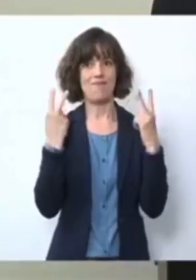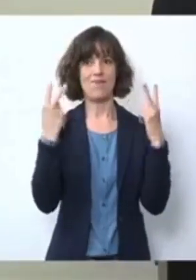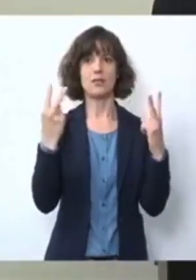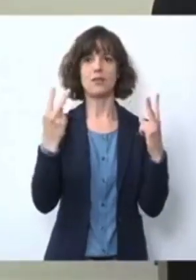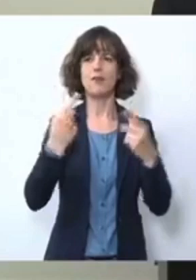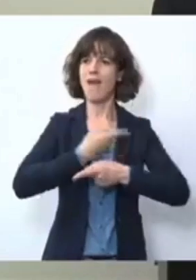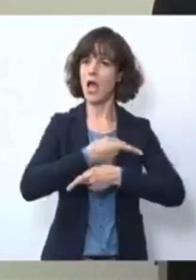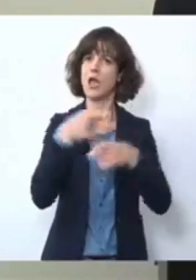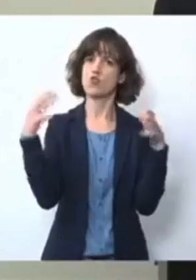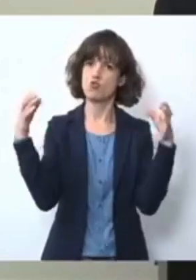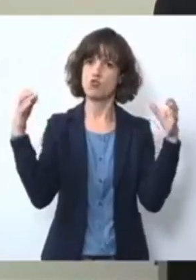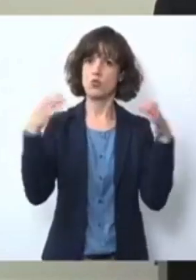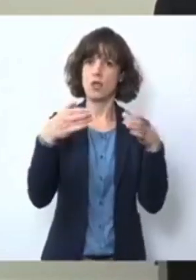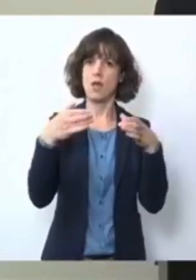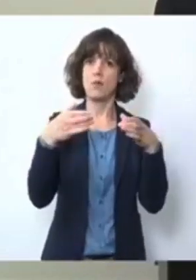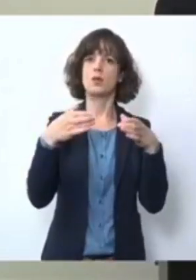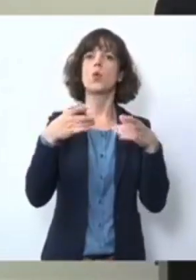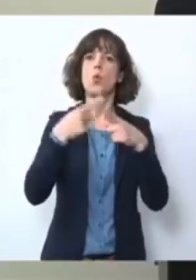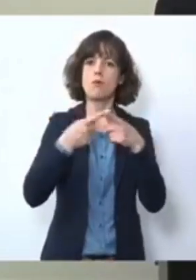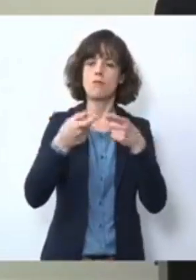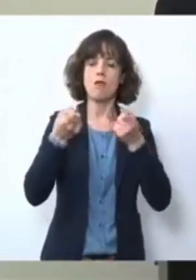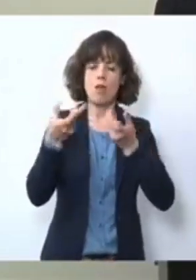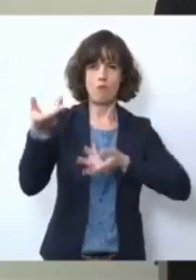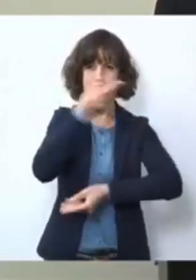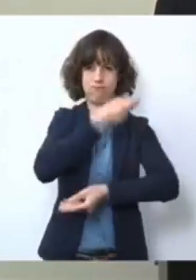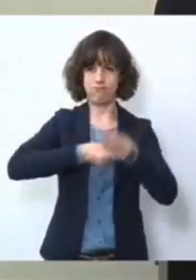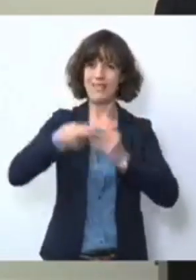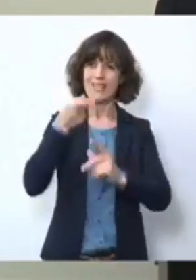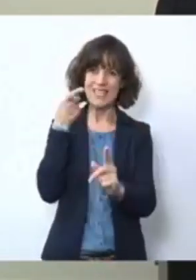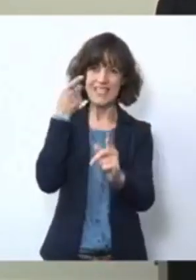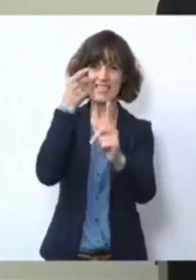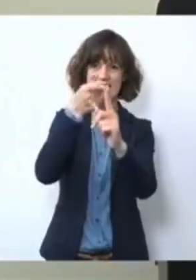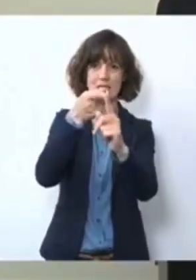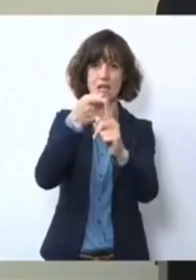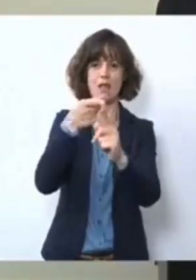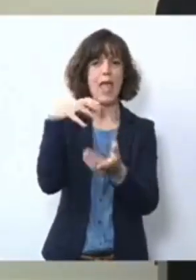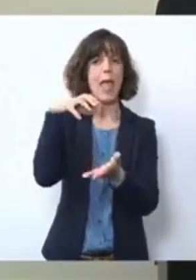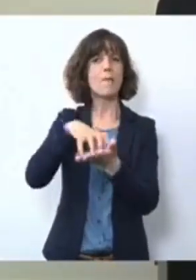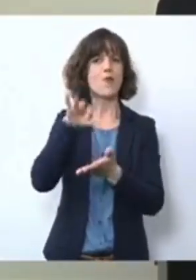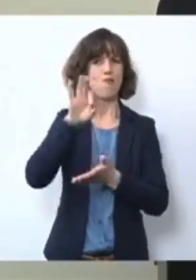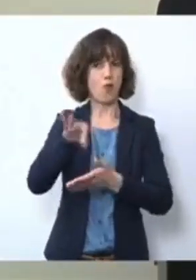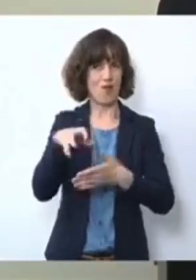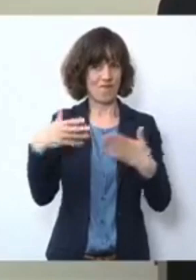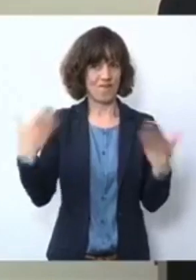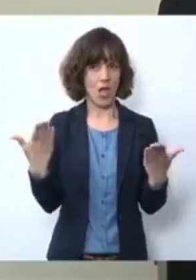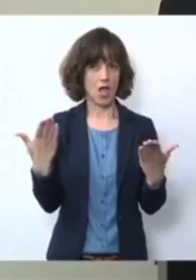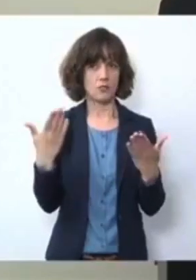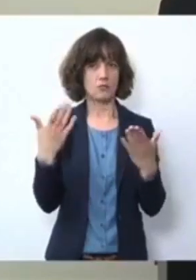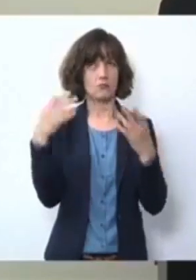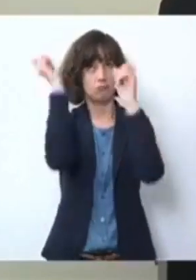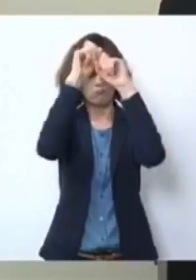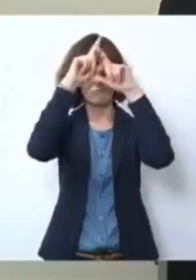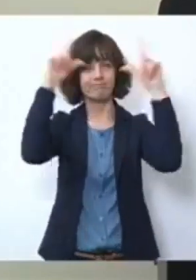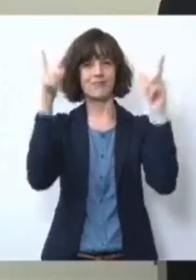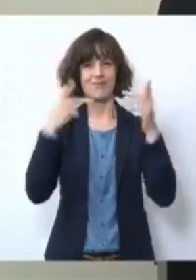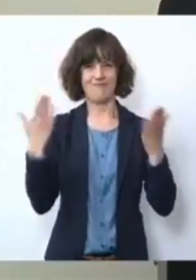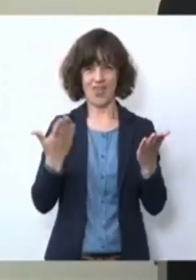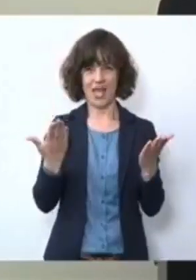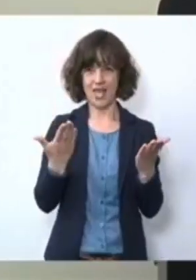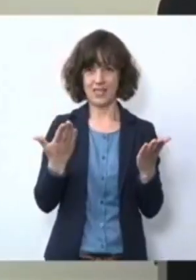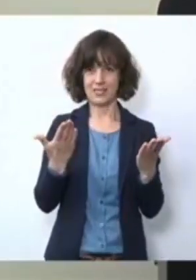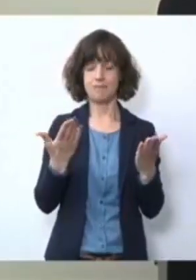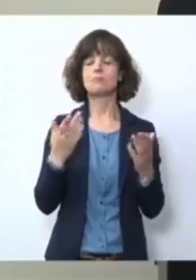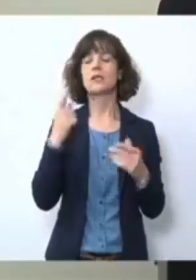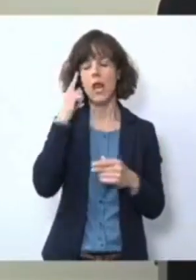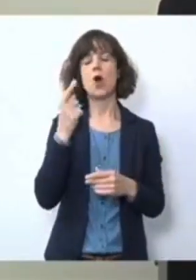Tisch zu kommen, nachvollziehbar zu vermitteln, was das Ziel der App ist, wie man sie sich auch vorstellt. Und ich glaube, es